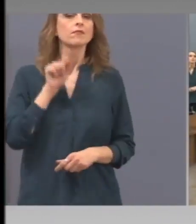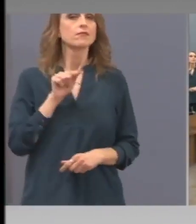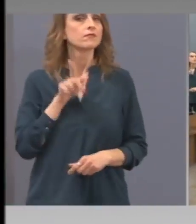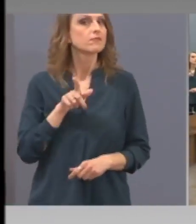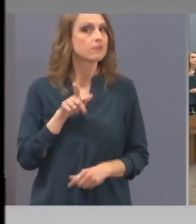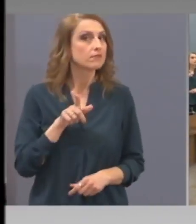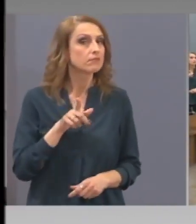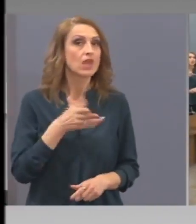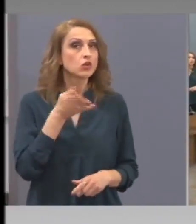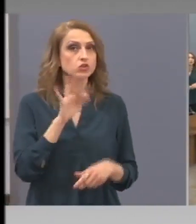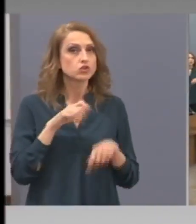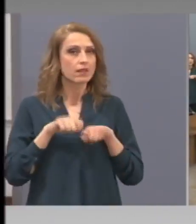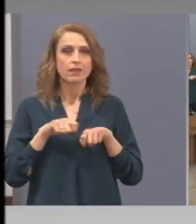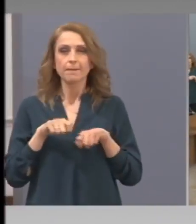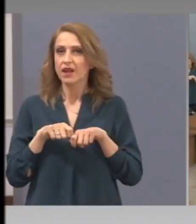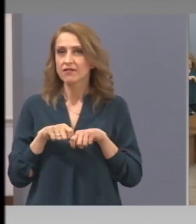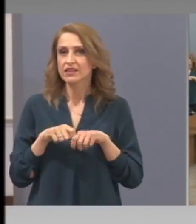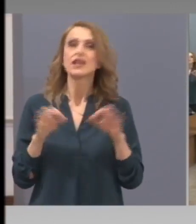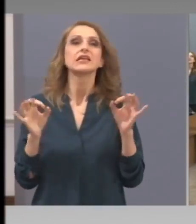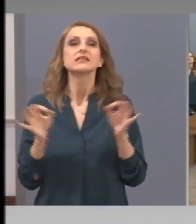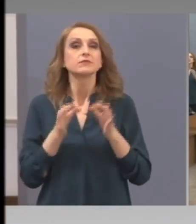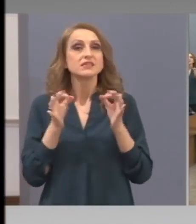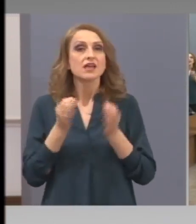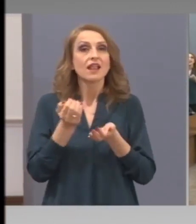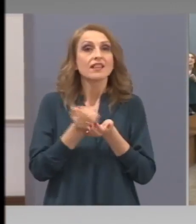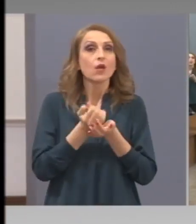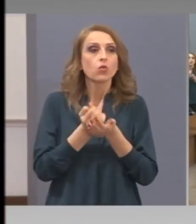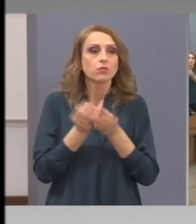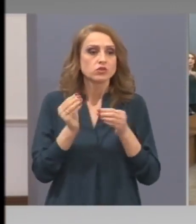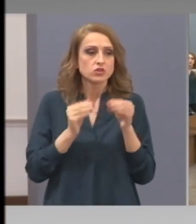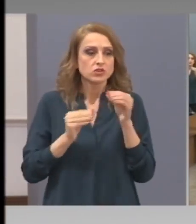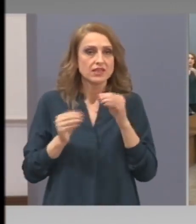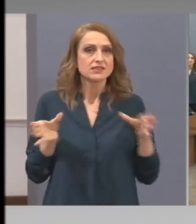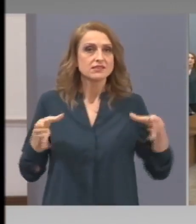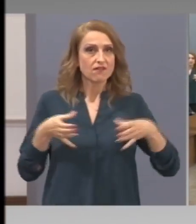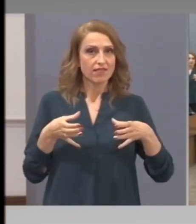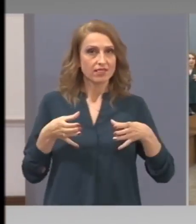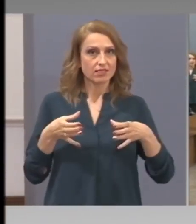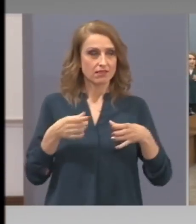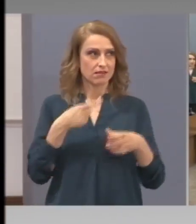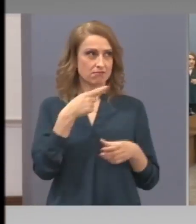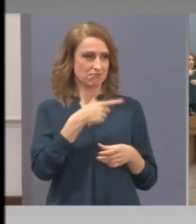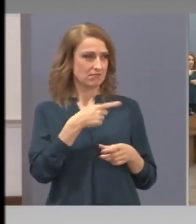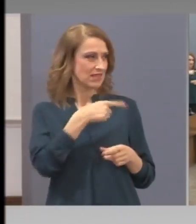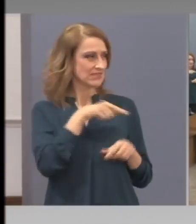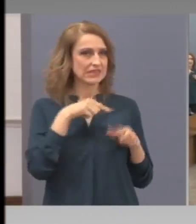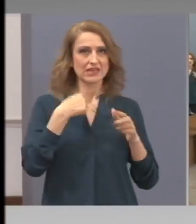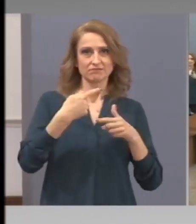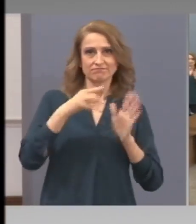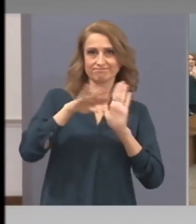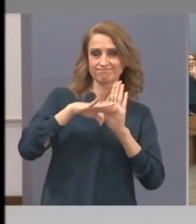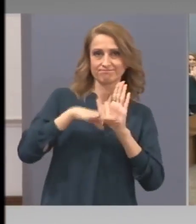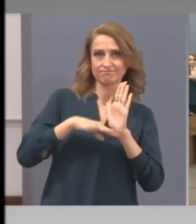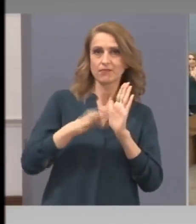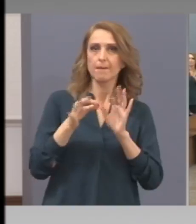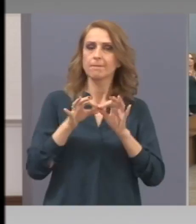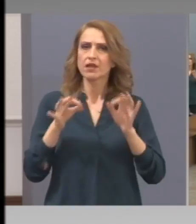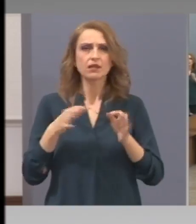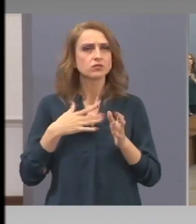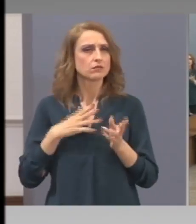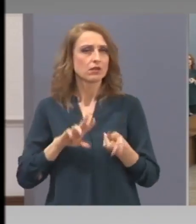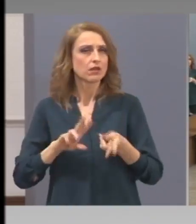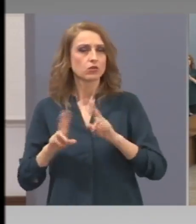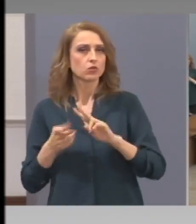Ще създадете ли специален економически съвет, освен тези мерки, които обявявате, за да работят и върху някакви други